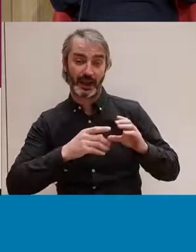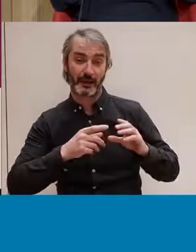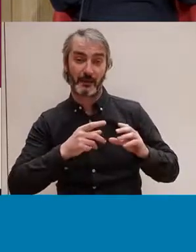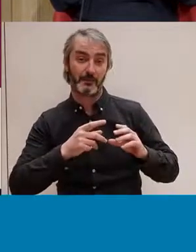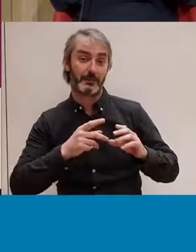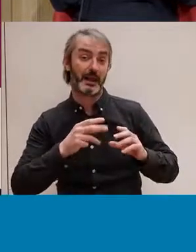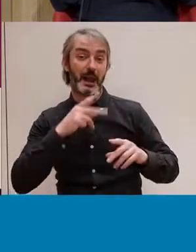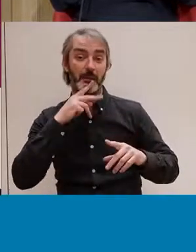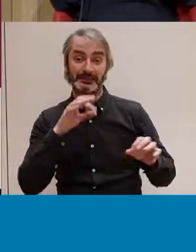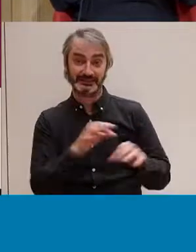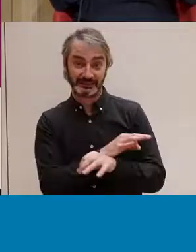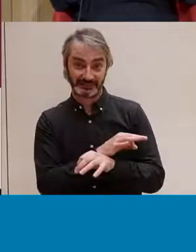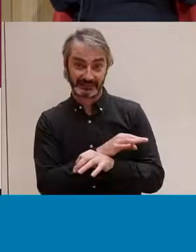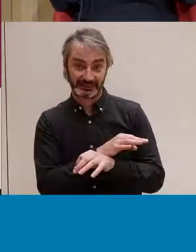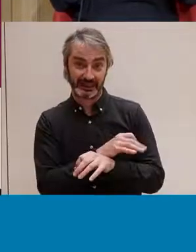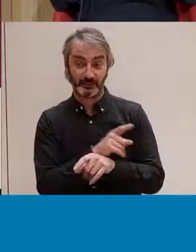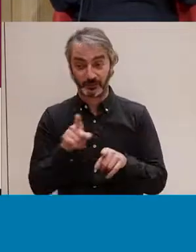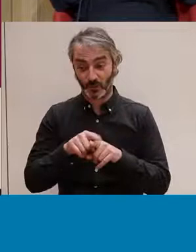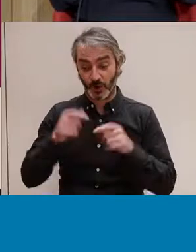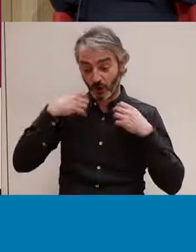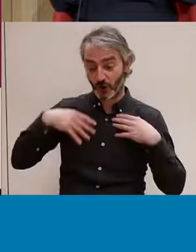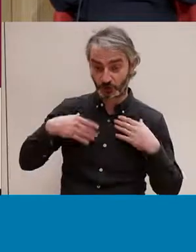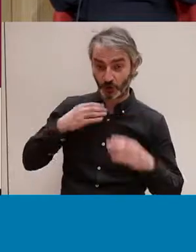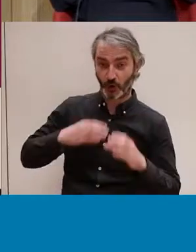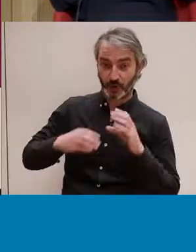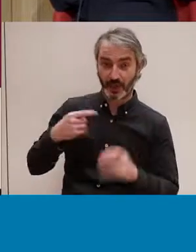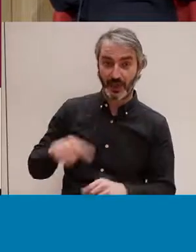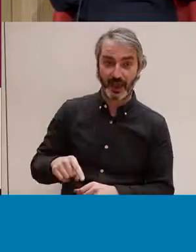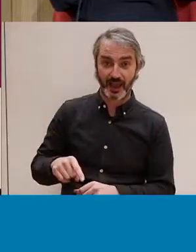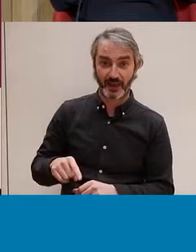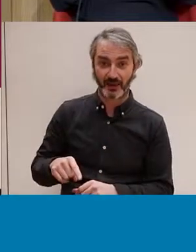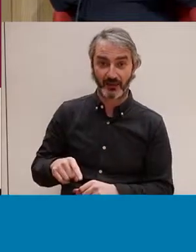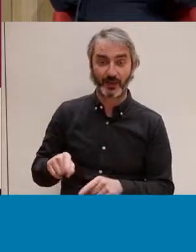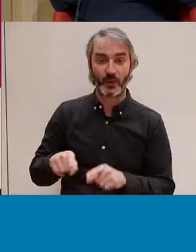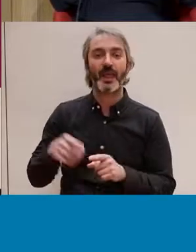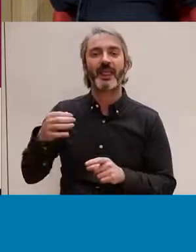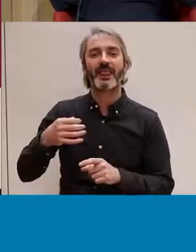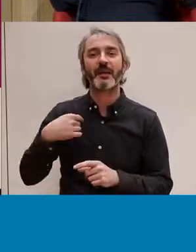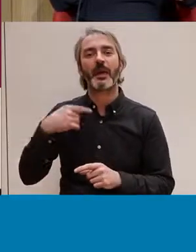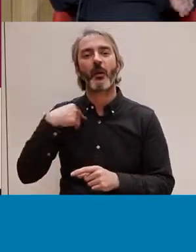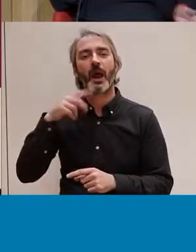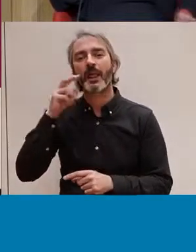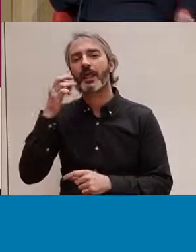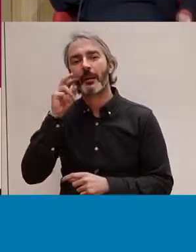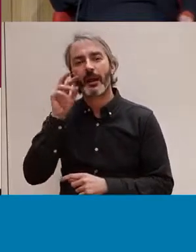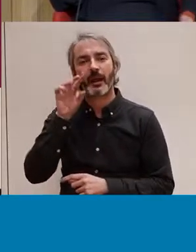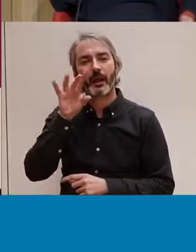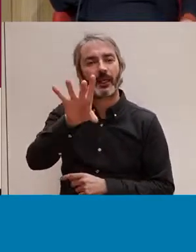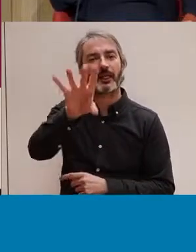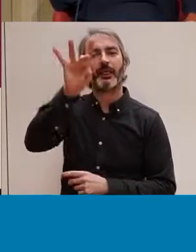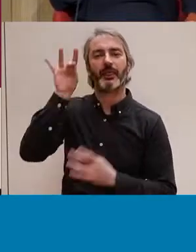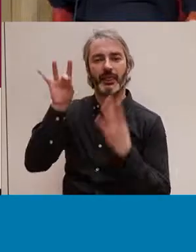i el nostre cos està dient moltes coses, no?, i que també és important com a persones aprendre a llegir el desig de les altres.